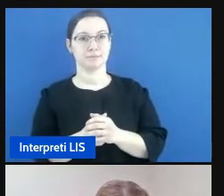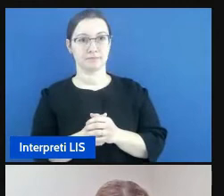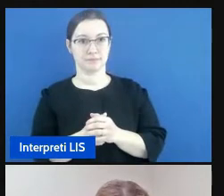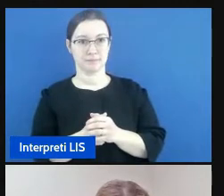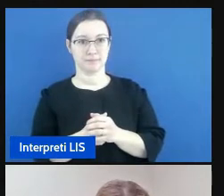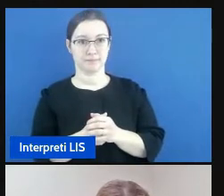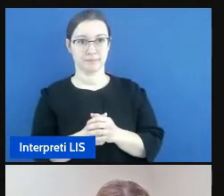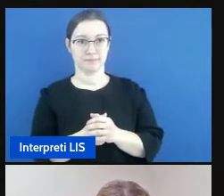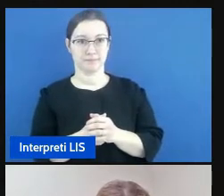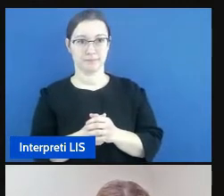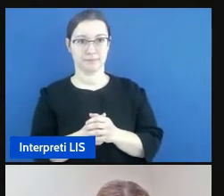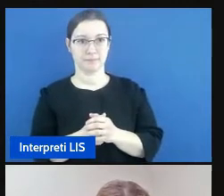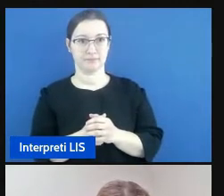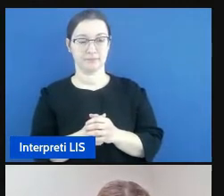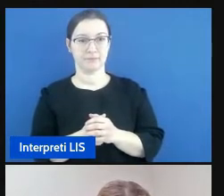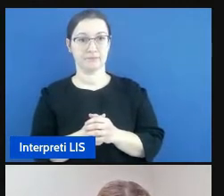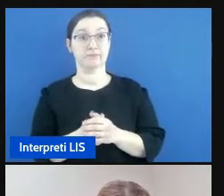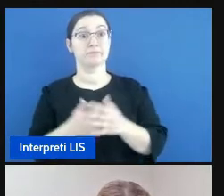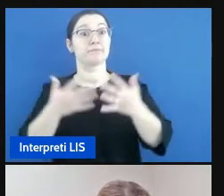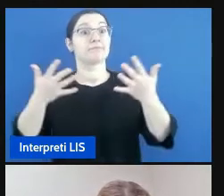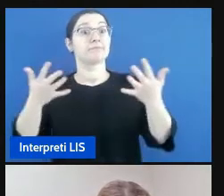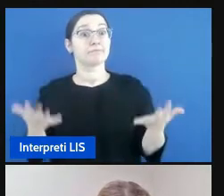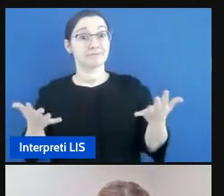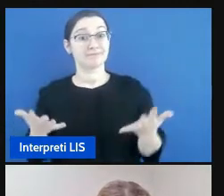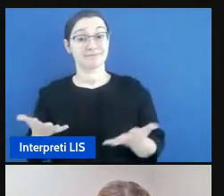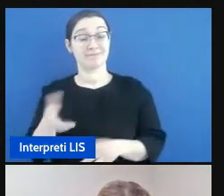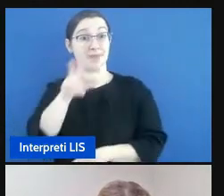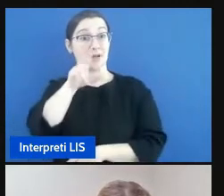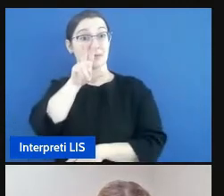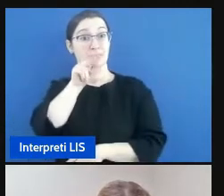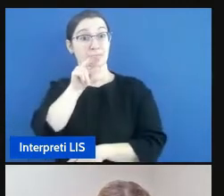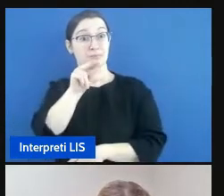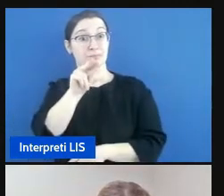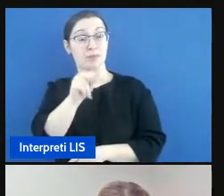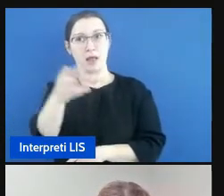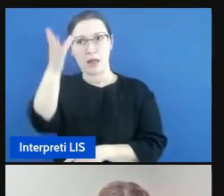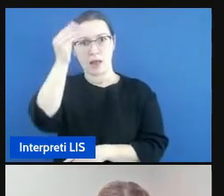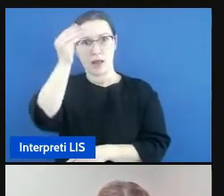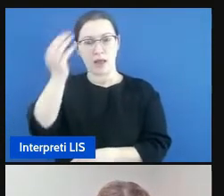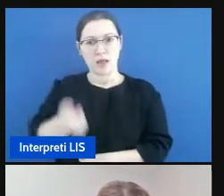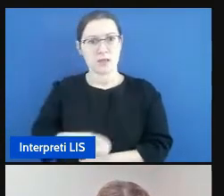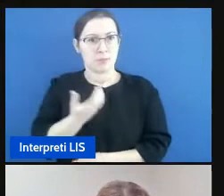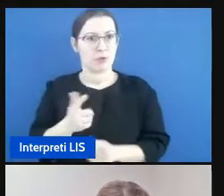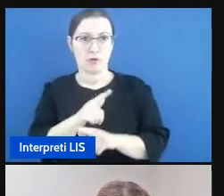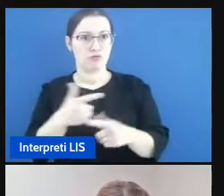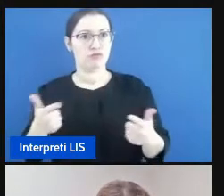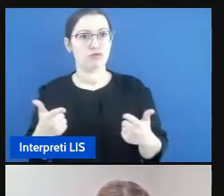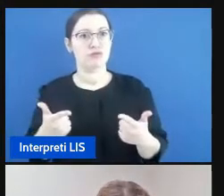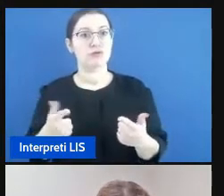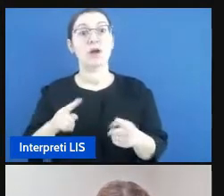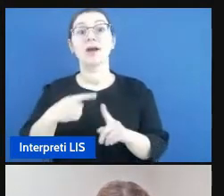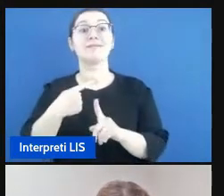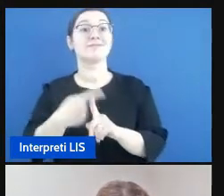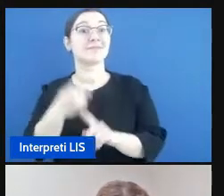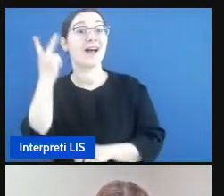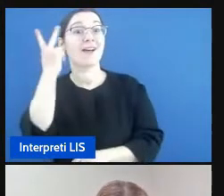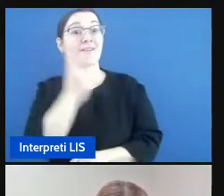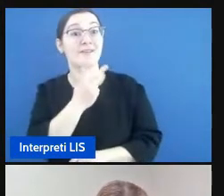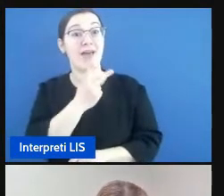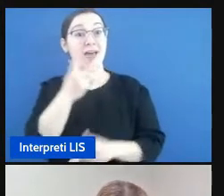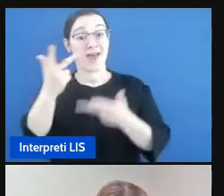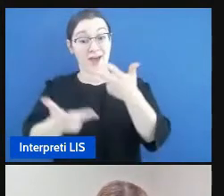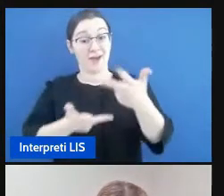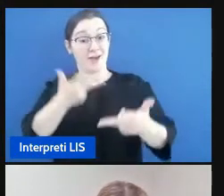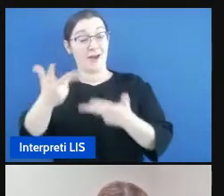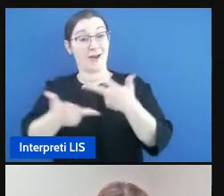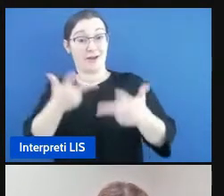mentre la lingua orale non può essere imparata spontaneamente questo può succedere con la lingua dei segni poiché il